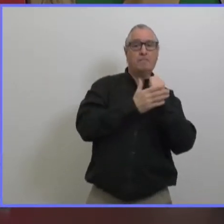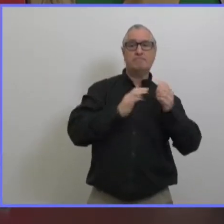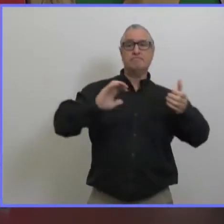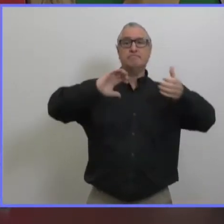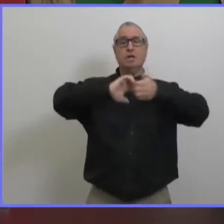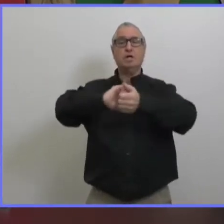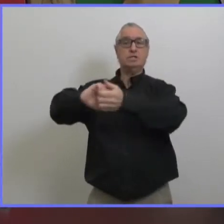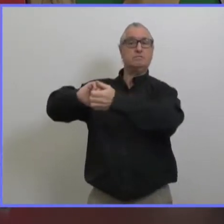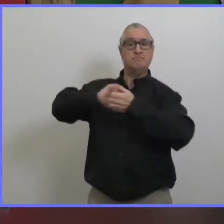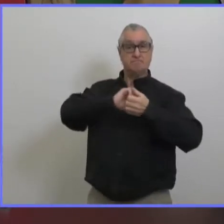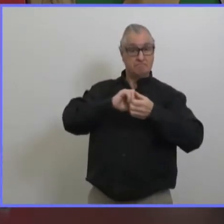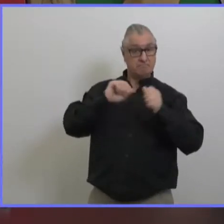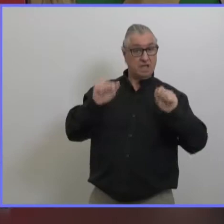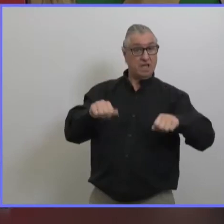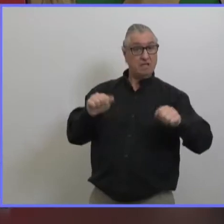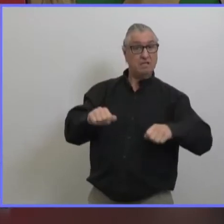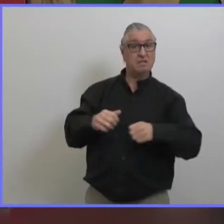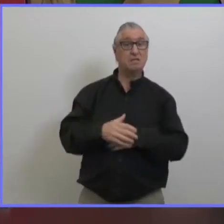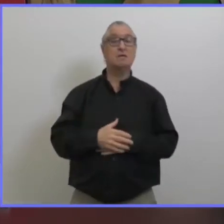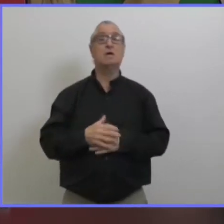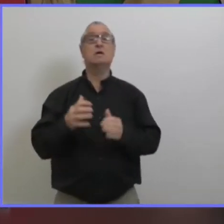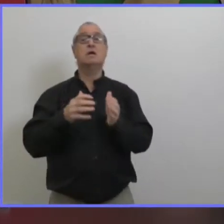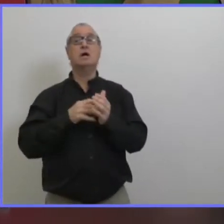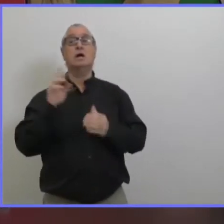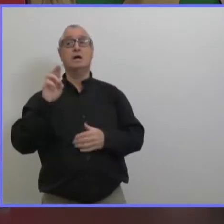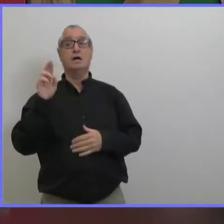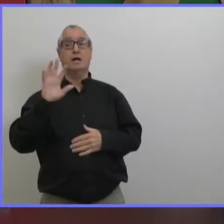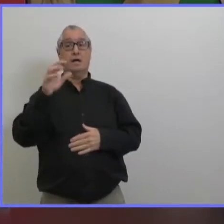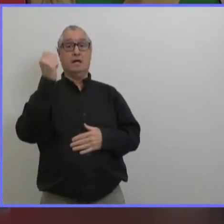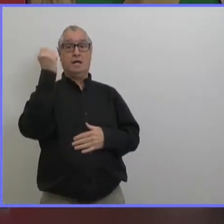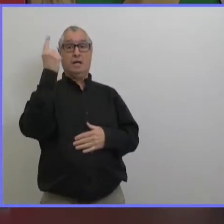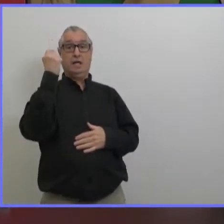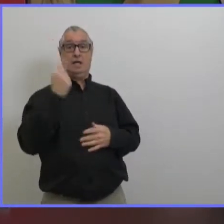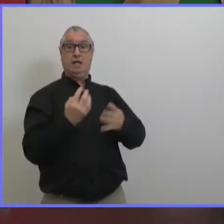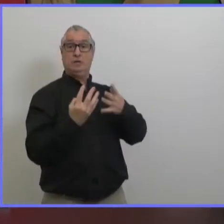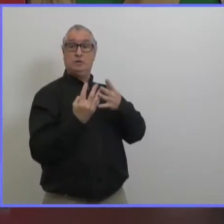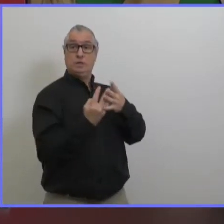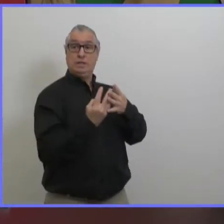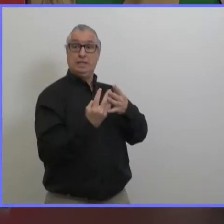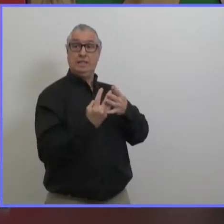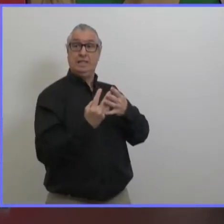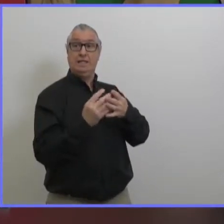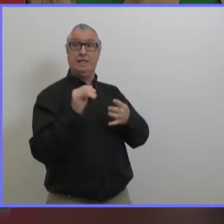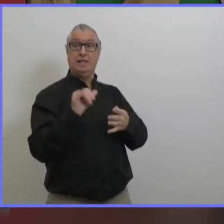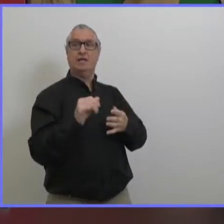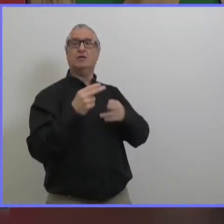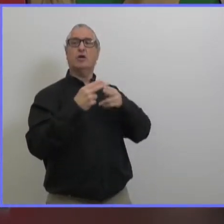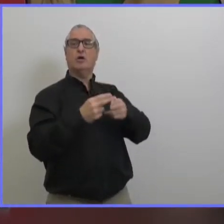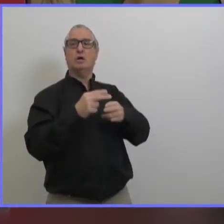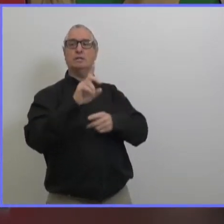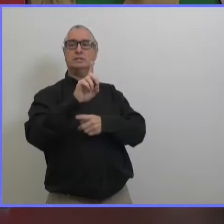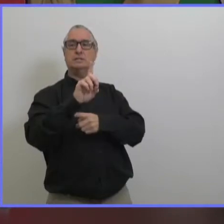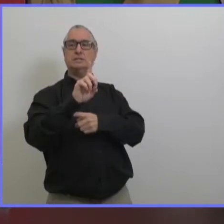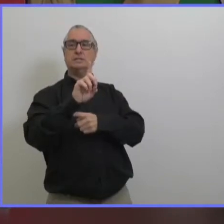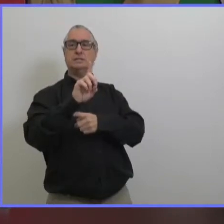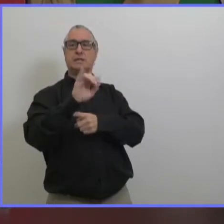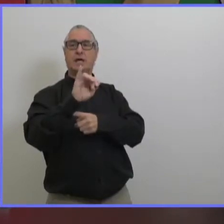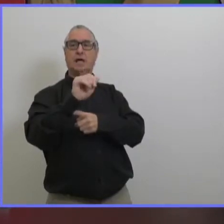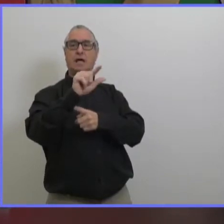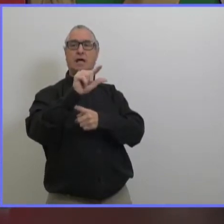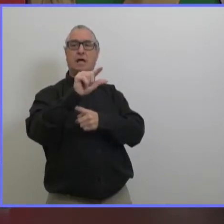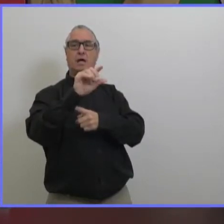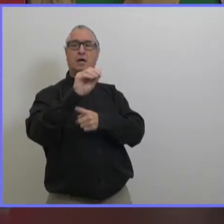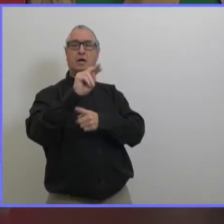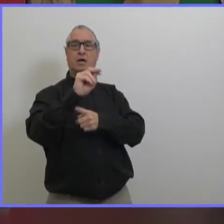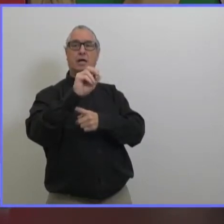que ça serait possible de faire un partenariat avec eux alors encore une fois le séquençage c'est pas un test diagnostique c'est un